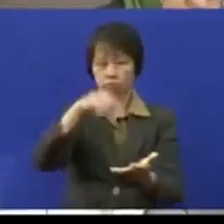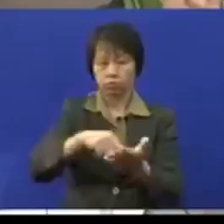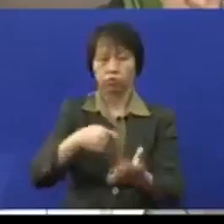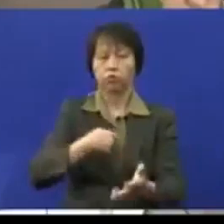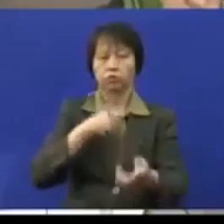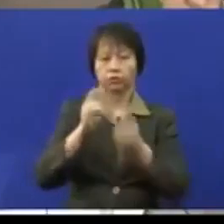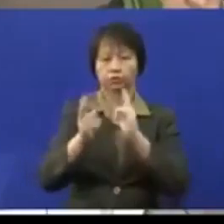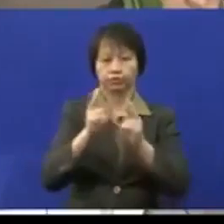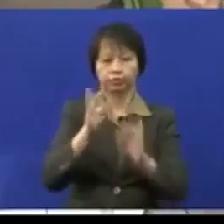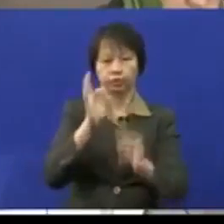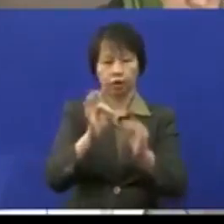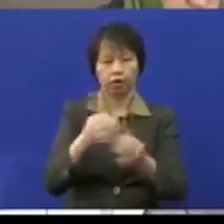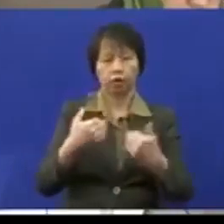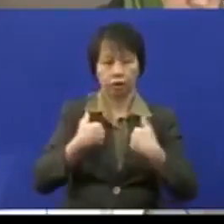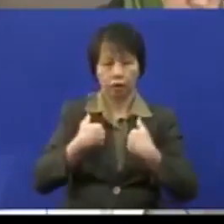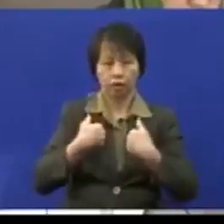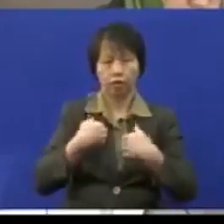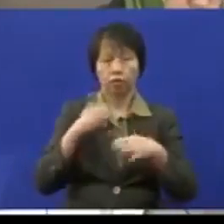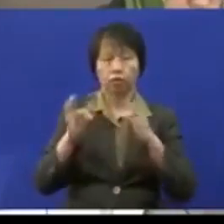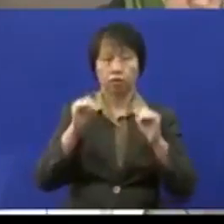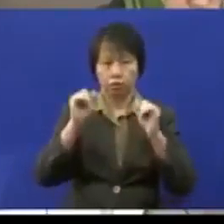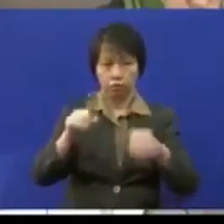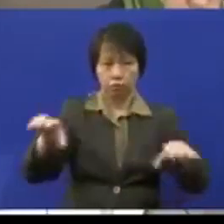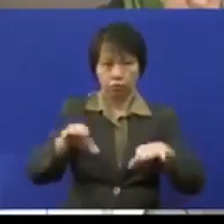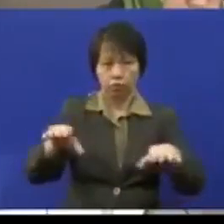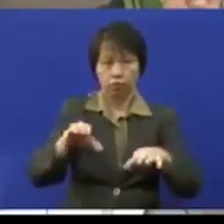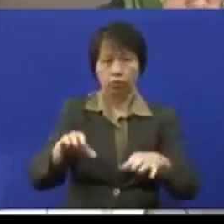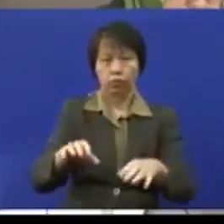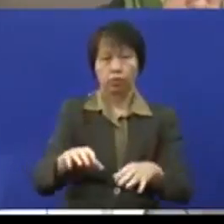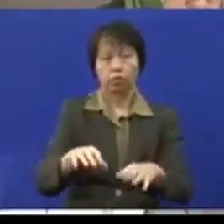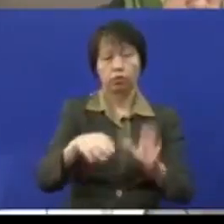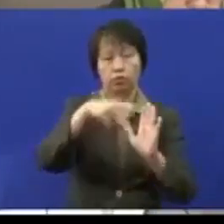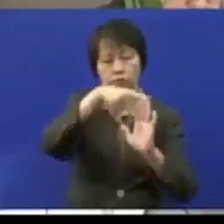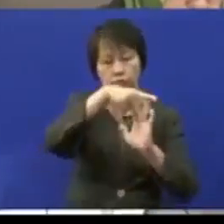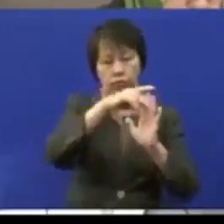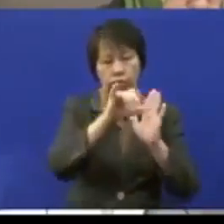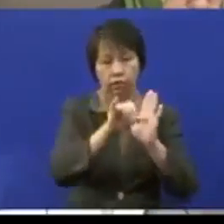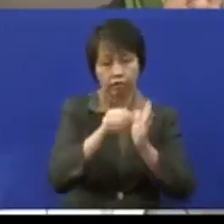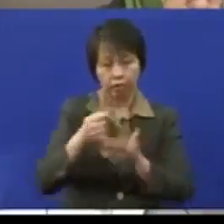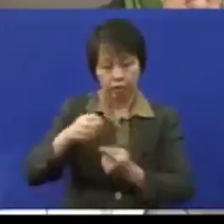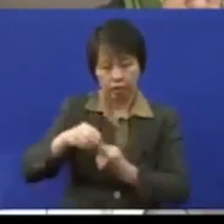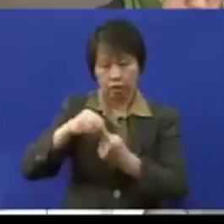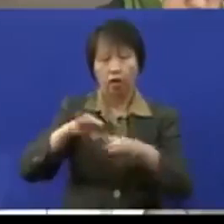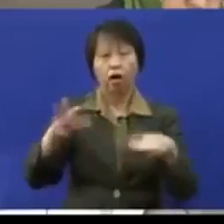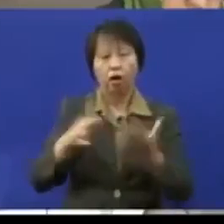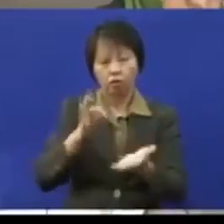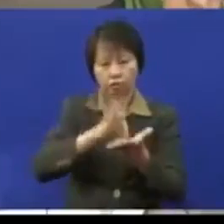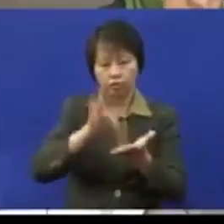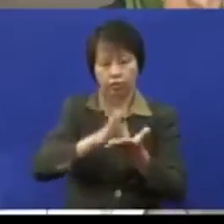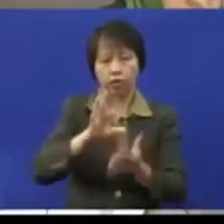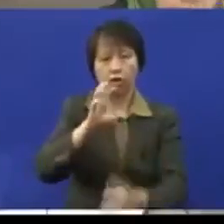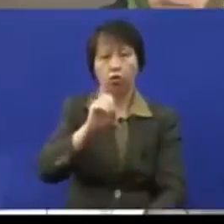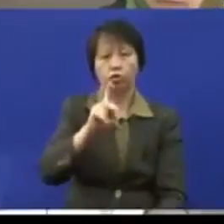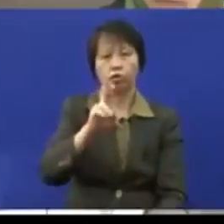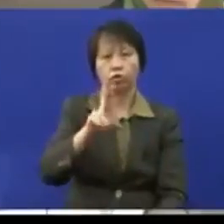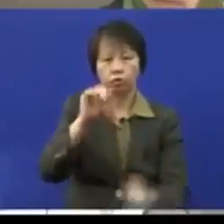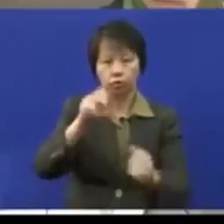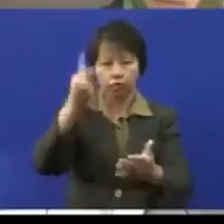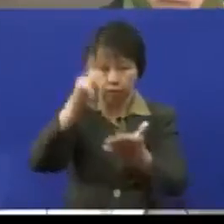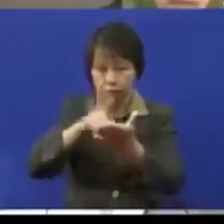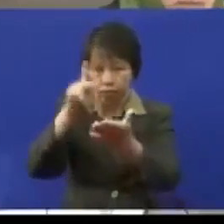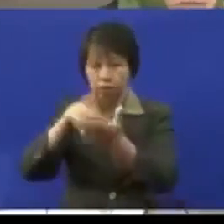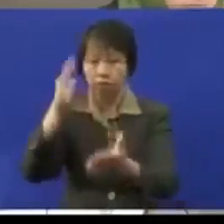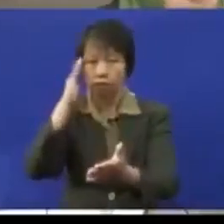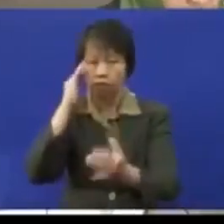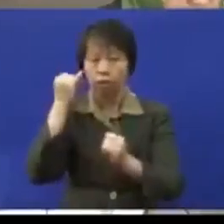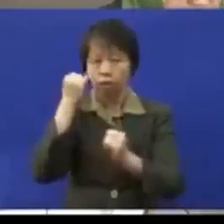mencadangkan supaya jika ada kita dapat melaksanakan satu polisi khas bagaimana bilangan OKU di Selangor ini dapat dikenalpasti dan